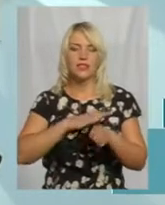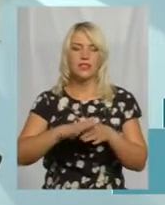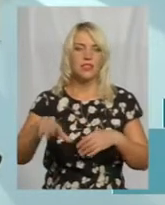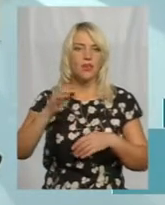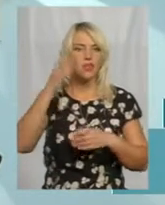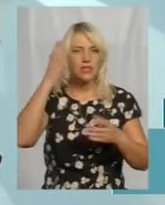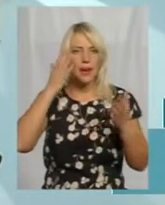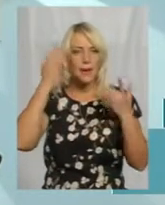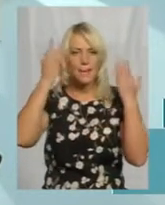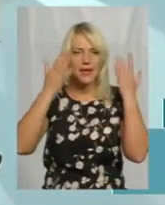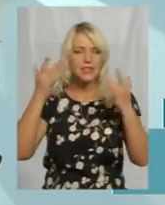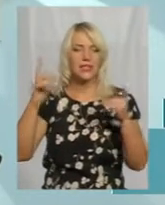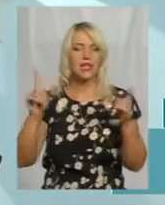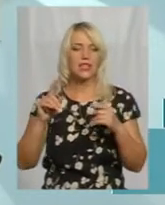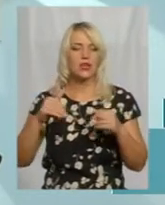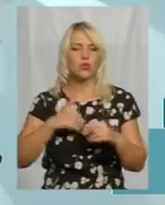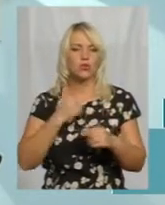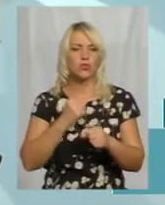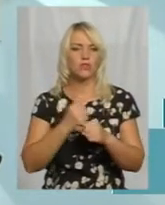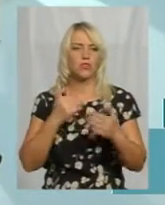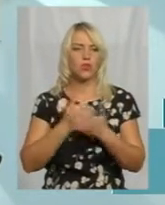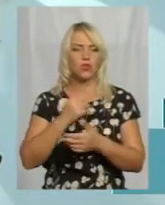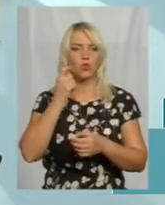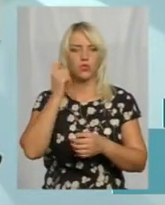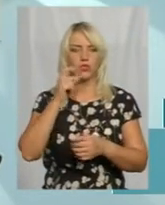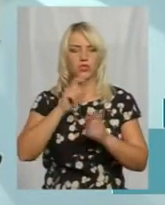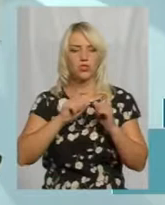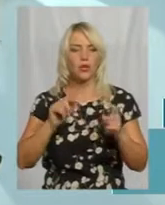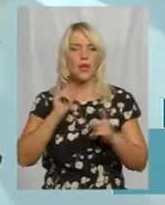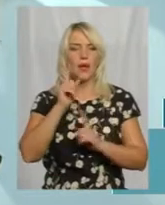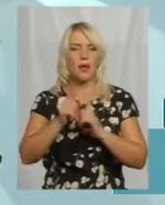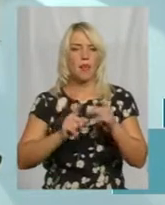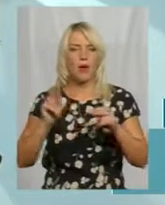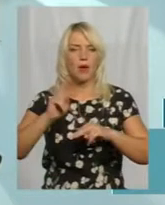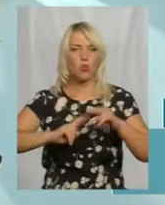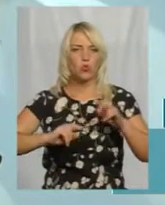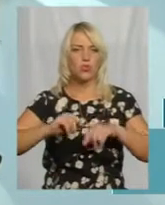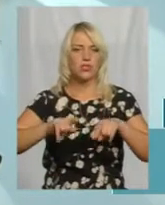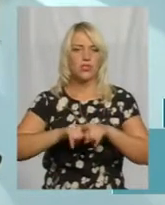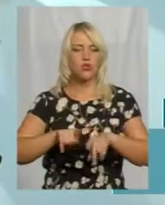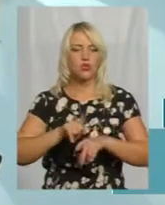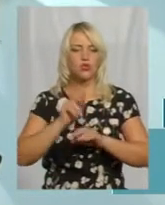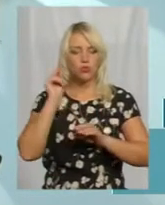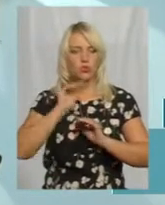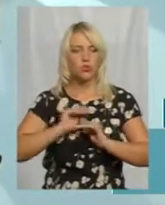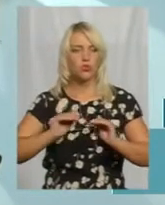мріють дійсно працювати в новій українській школі і перебудуватися так, щоб нашим учням було цікаво